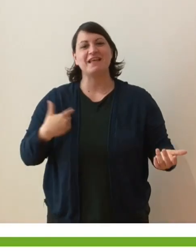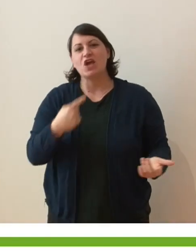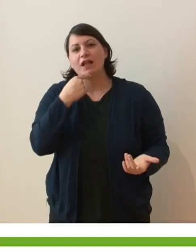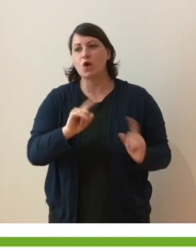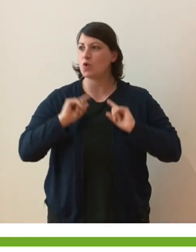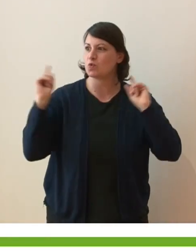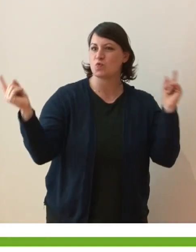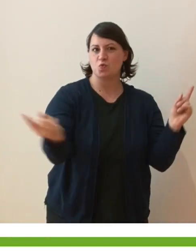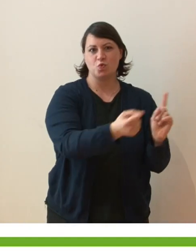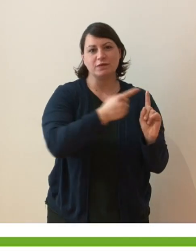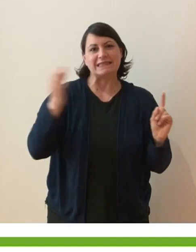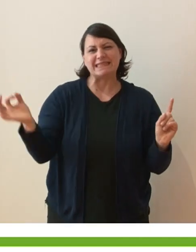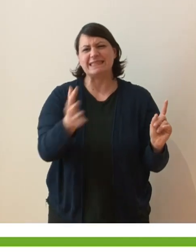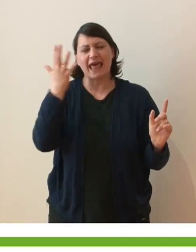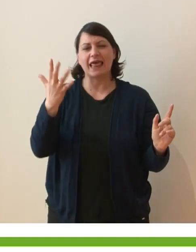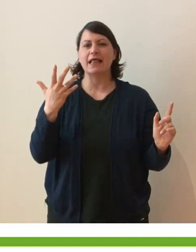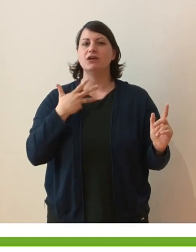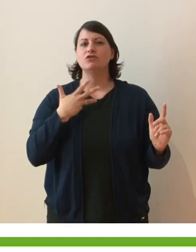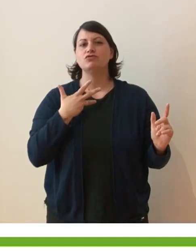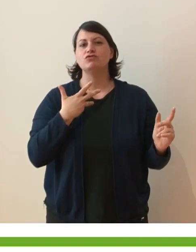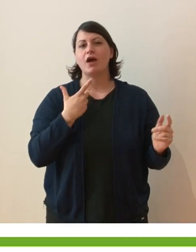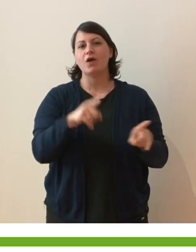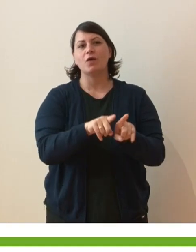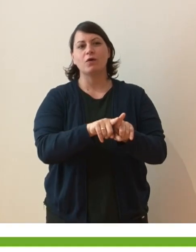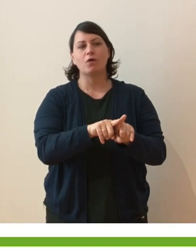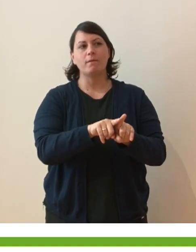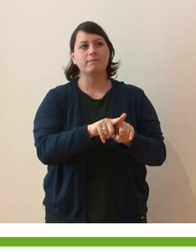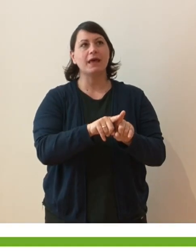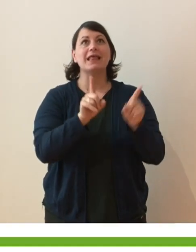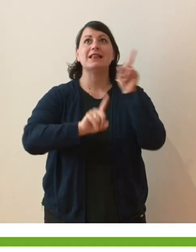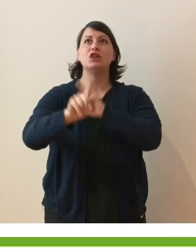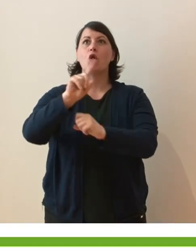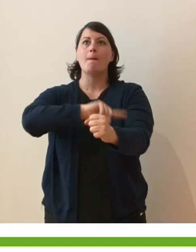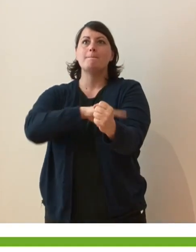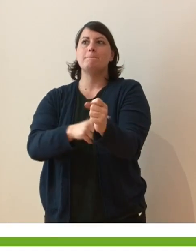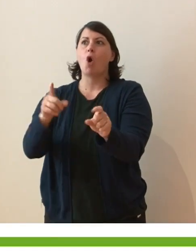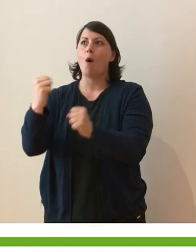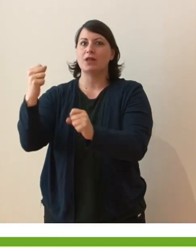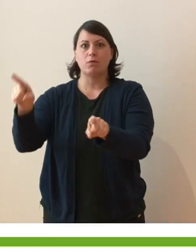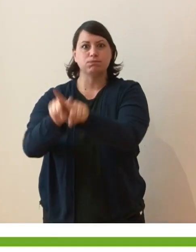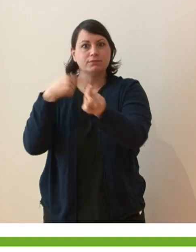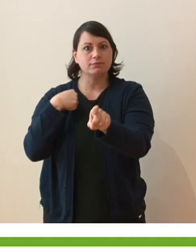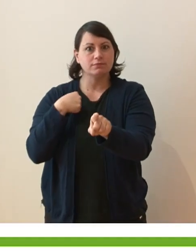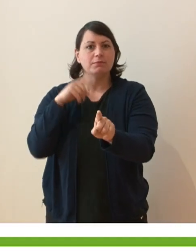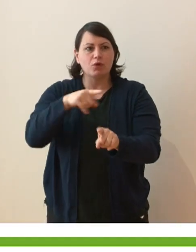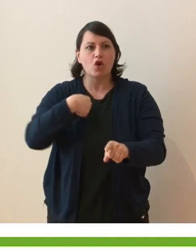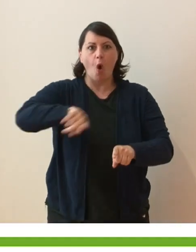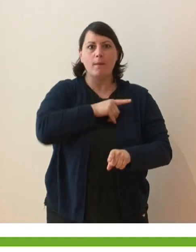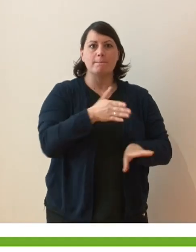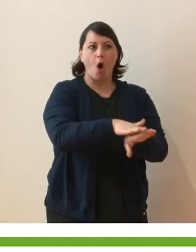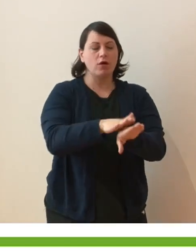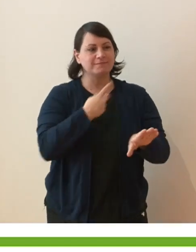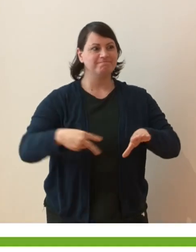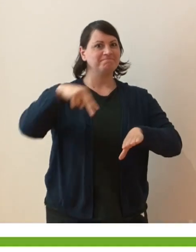noi, se avessimo avuto il bonus dell'onnipotenza divina, e avessimo avuto la forza di rialzarci dai morti,